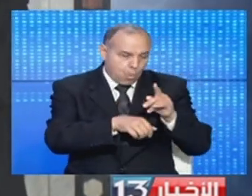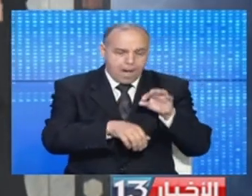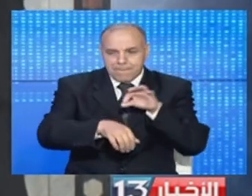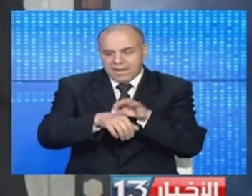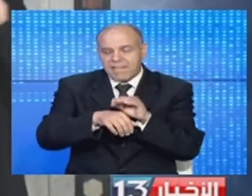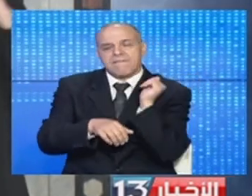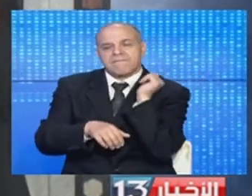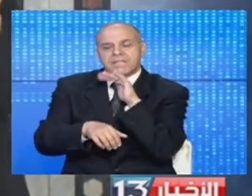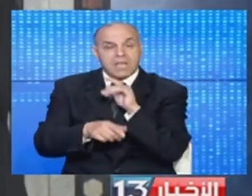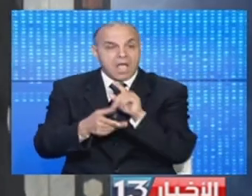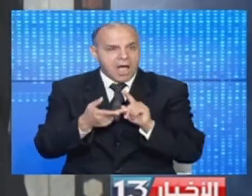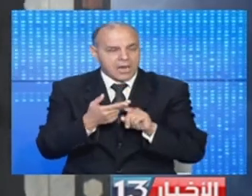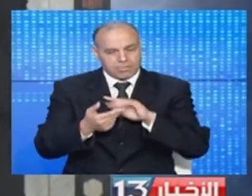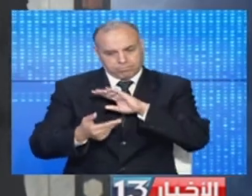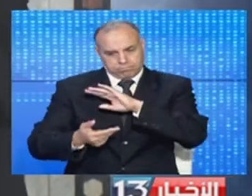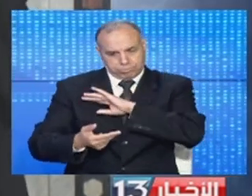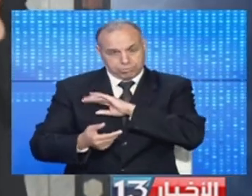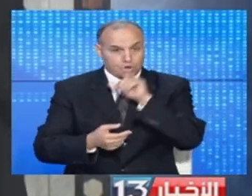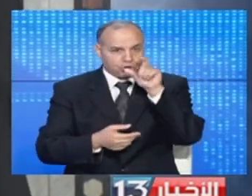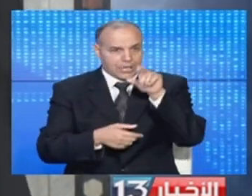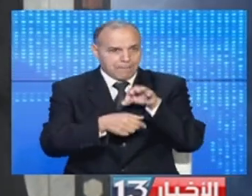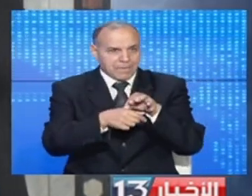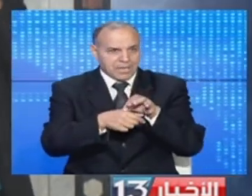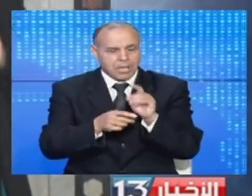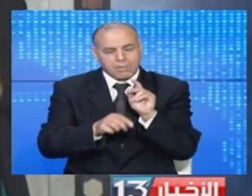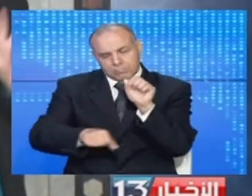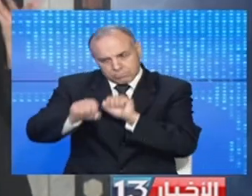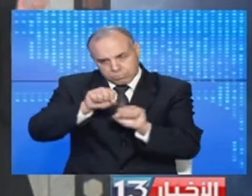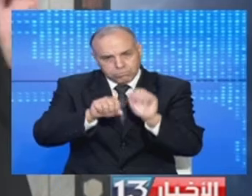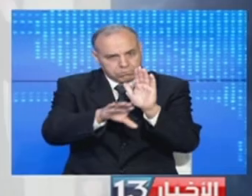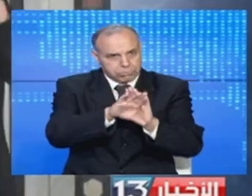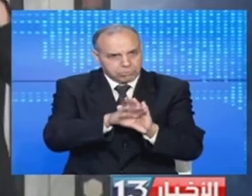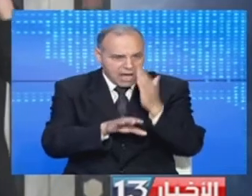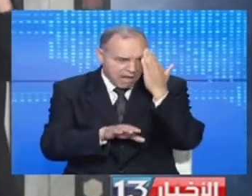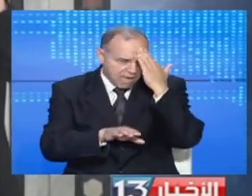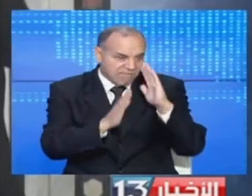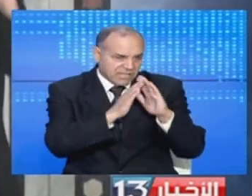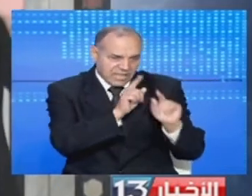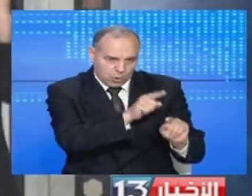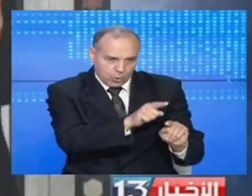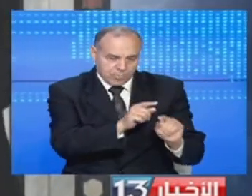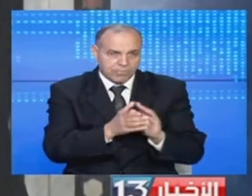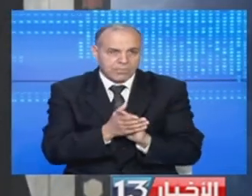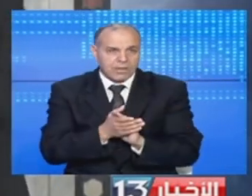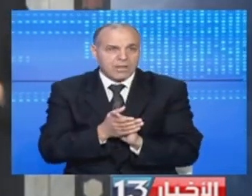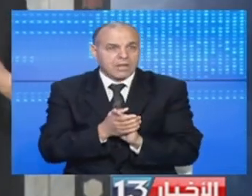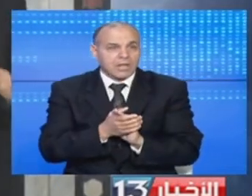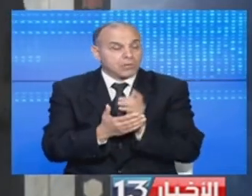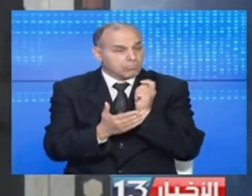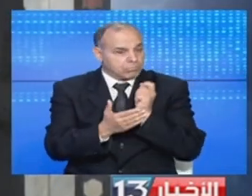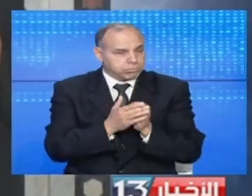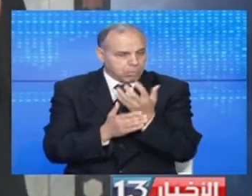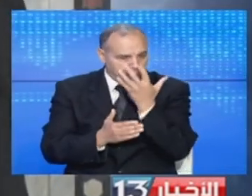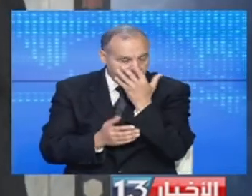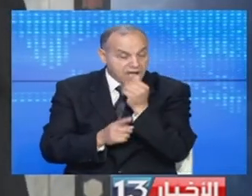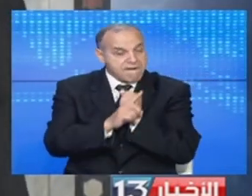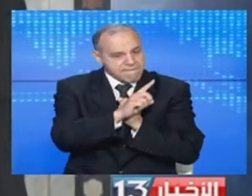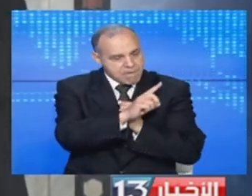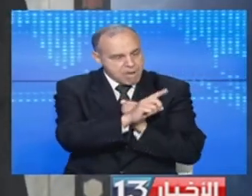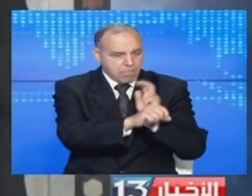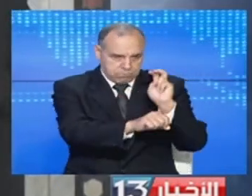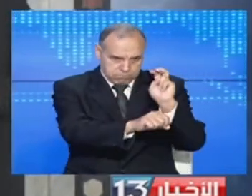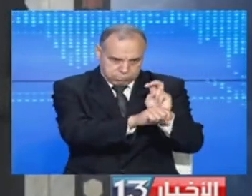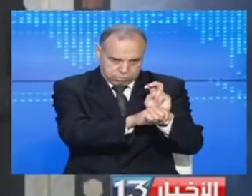سريعة ويتكافلوا به ويتلهوا به هو في دارك قررنا اقتناء اجهز التنفس مش